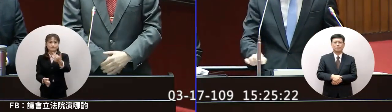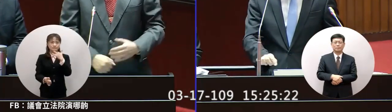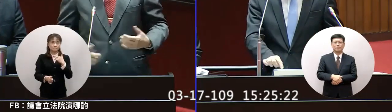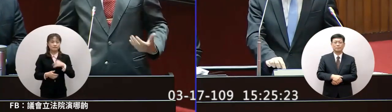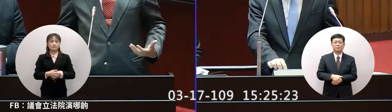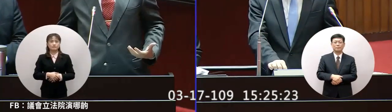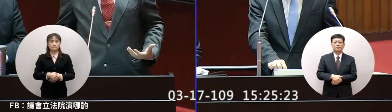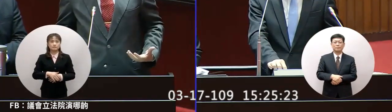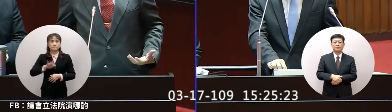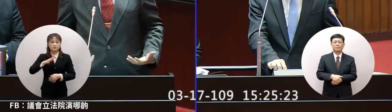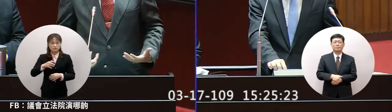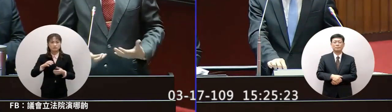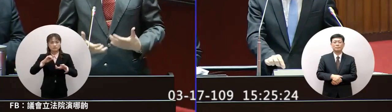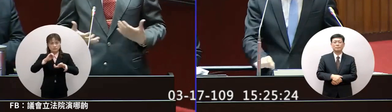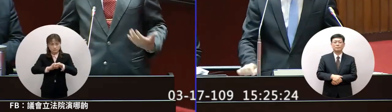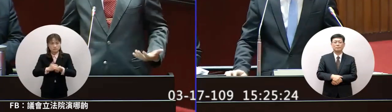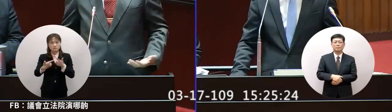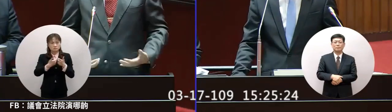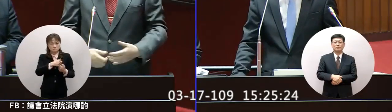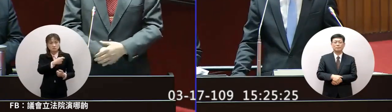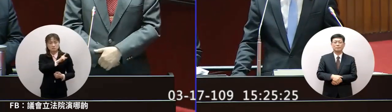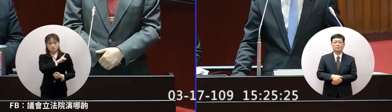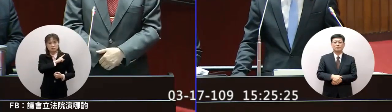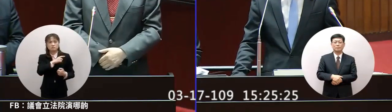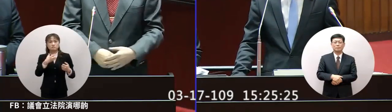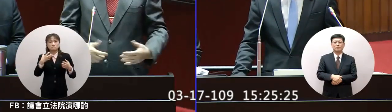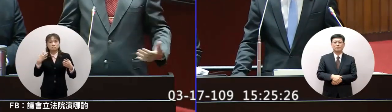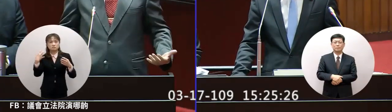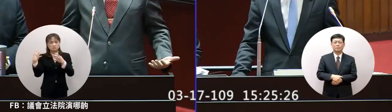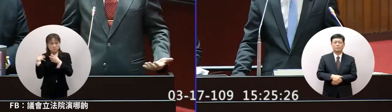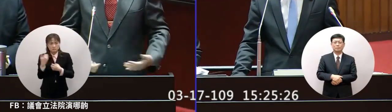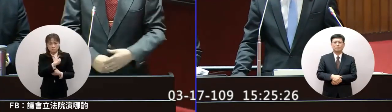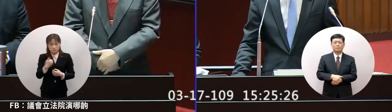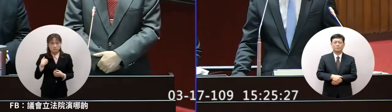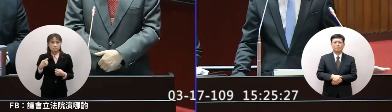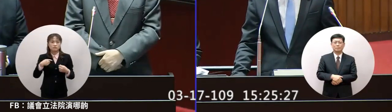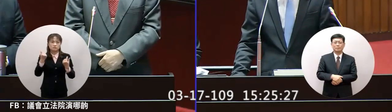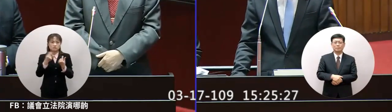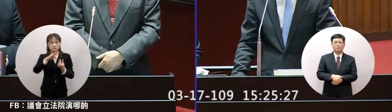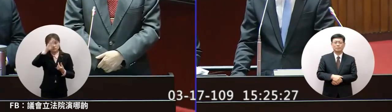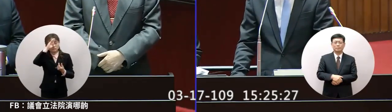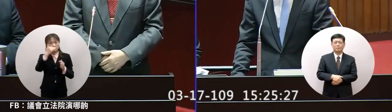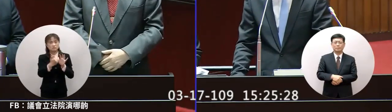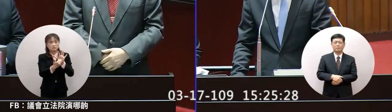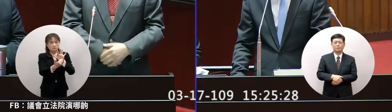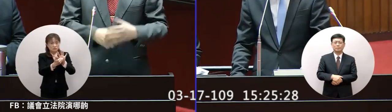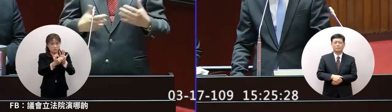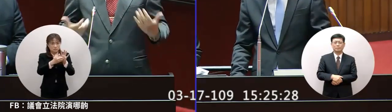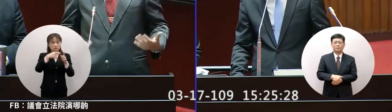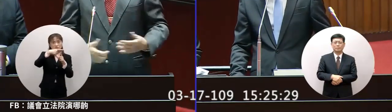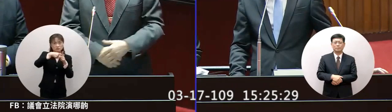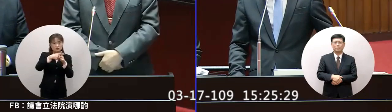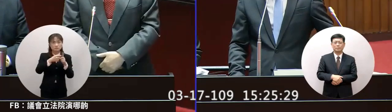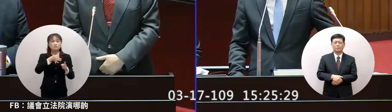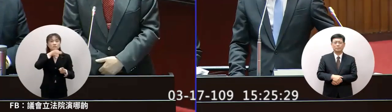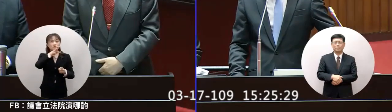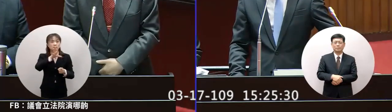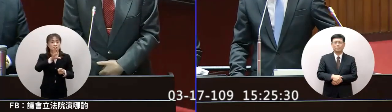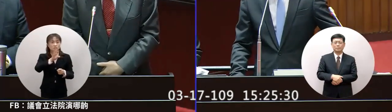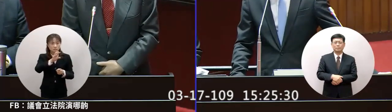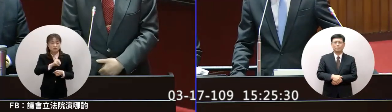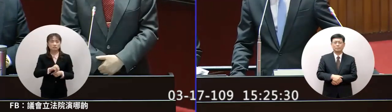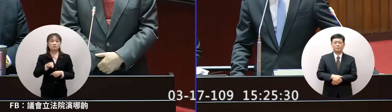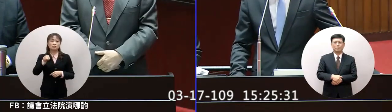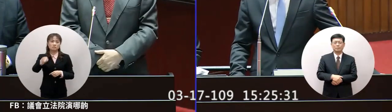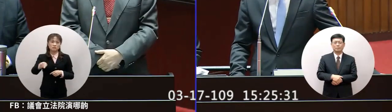但是也要量力而為我們國內整個防疫的措施防疫的能量是不是所以總體目標我們當然願